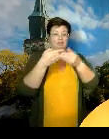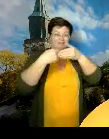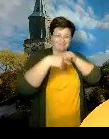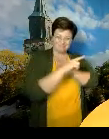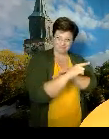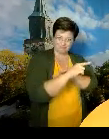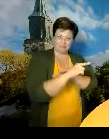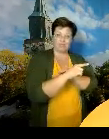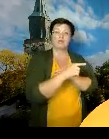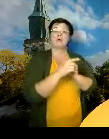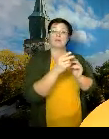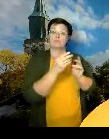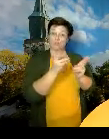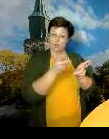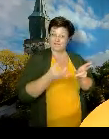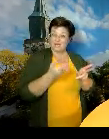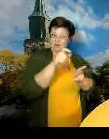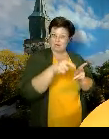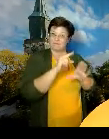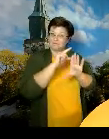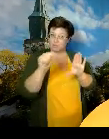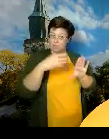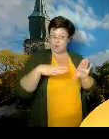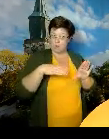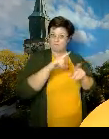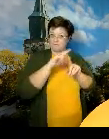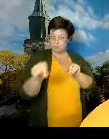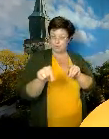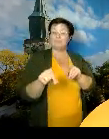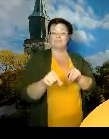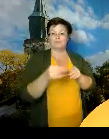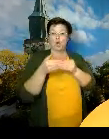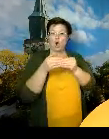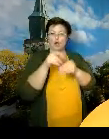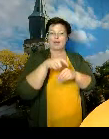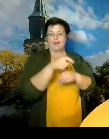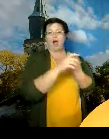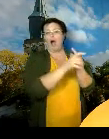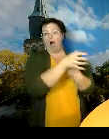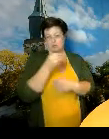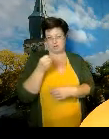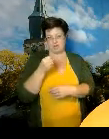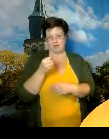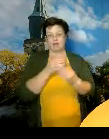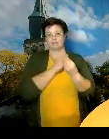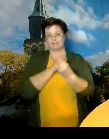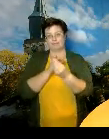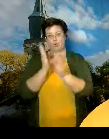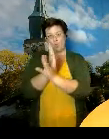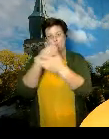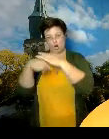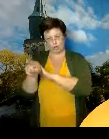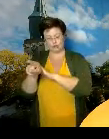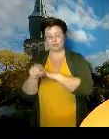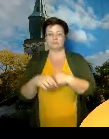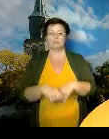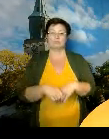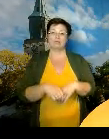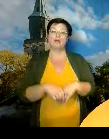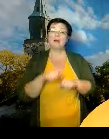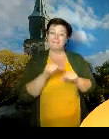käsidesiä. Huolehditaan, että se suojaa tämä kasvomaski tai sitten tällainen visiiri on